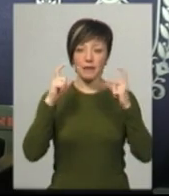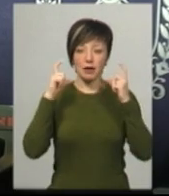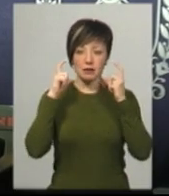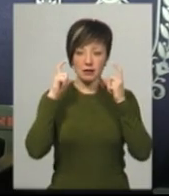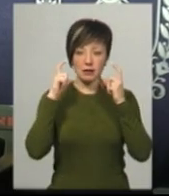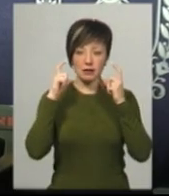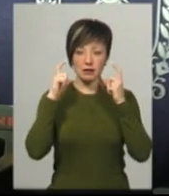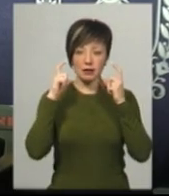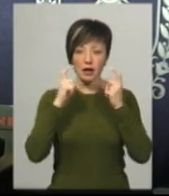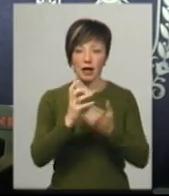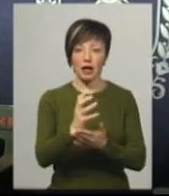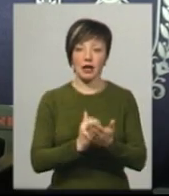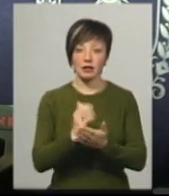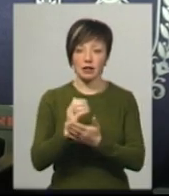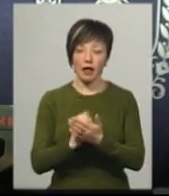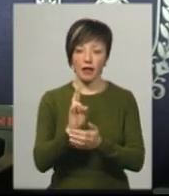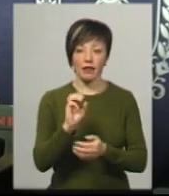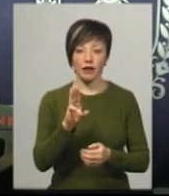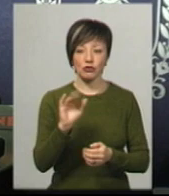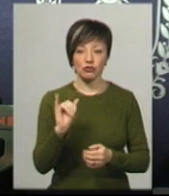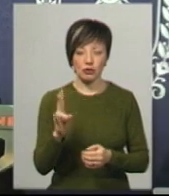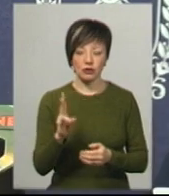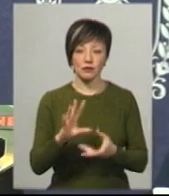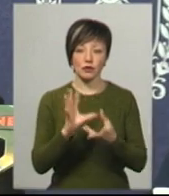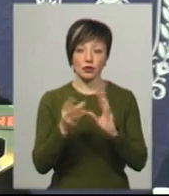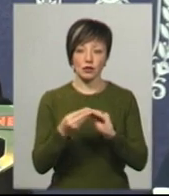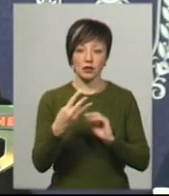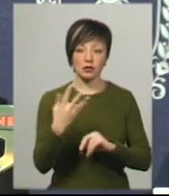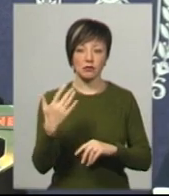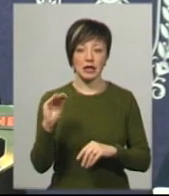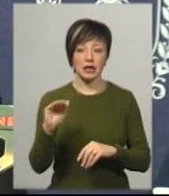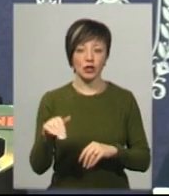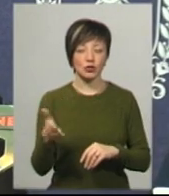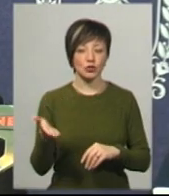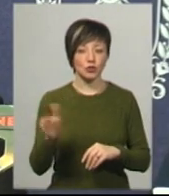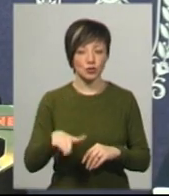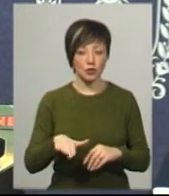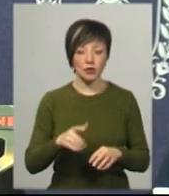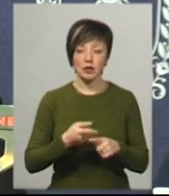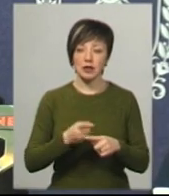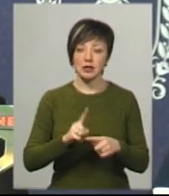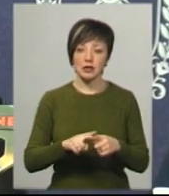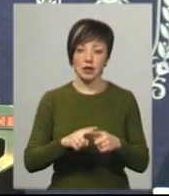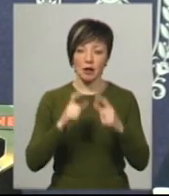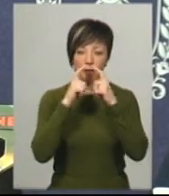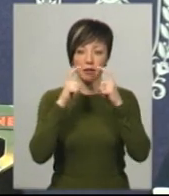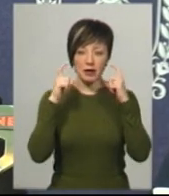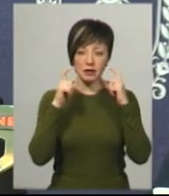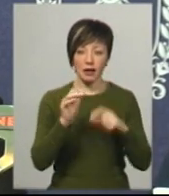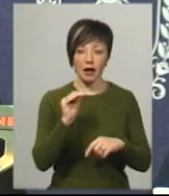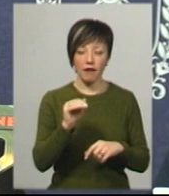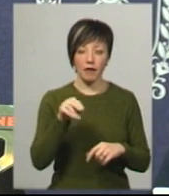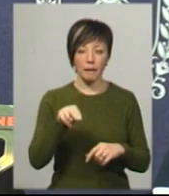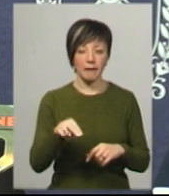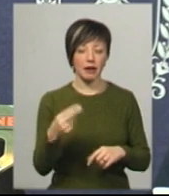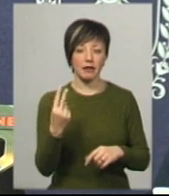резервів з Нетішина. Їх є загальна кількість 35 тисяч штук. Це маски типу ФП-2, які також